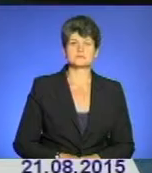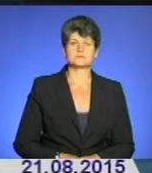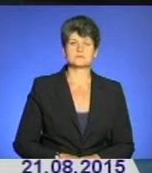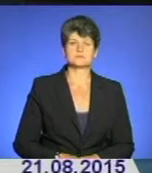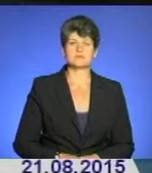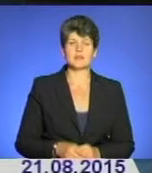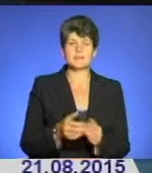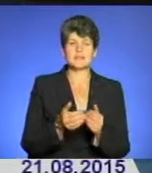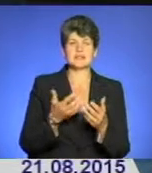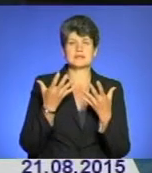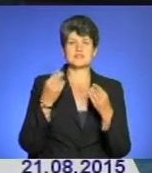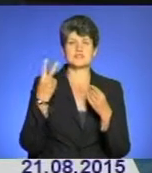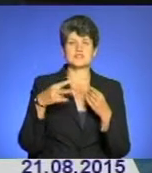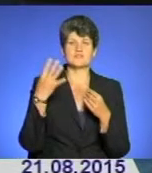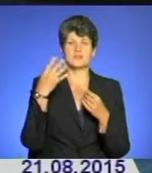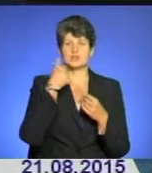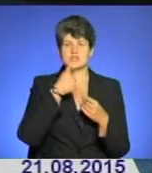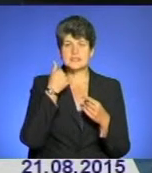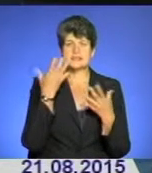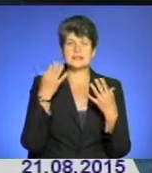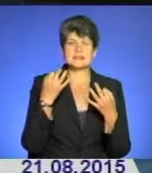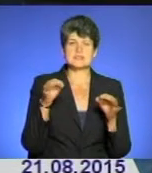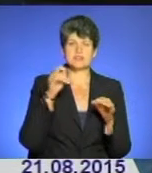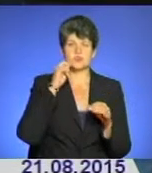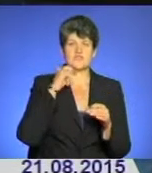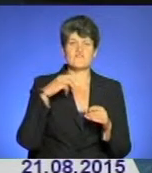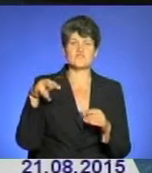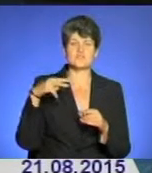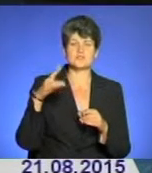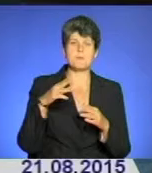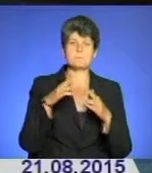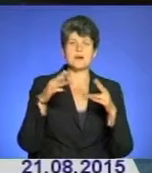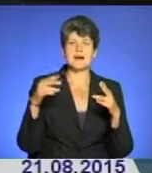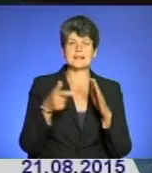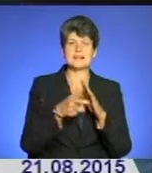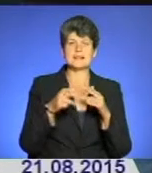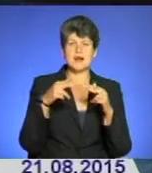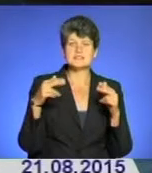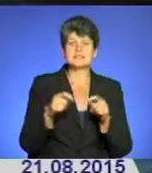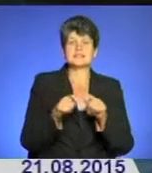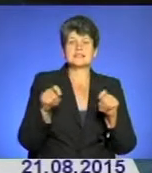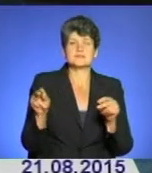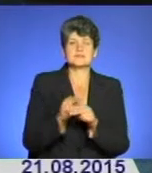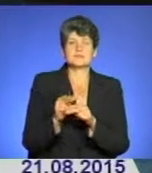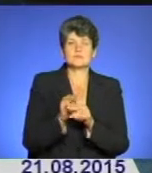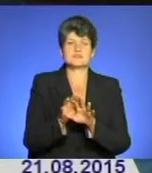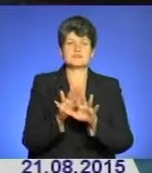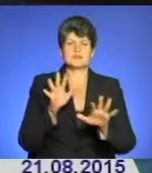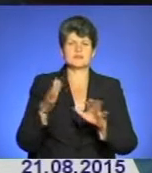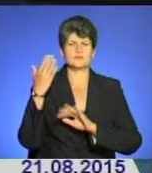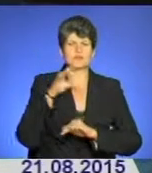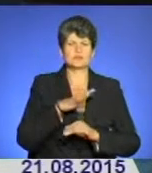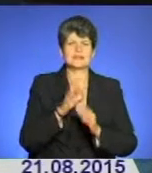Напередодні 24-ї річниці Незалежності України у Вишнівецькому палаці відкрили відреставровану залу. У минулому тут була